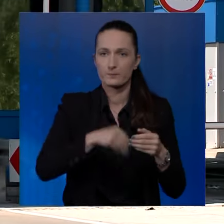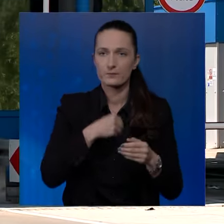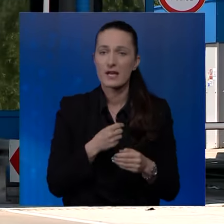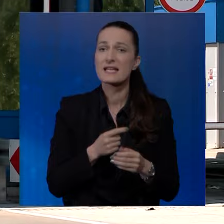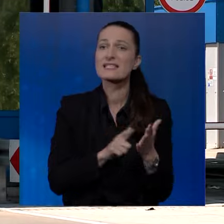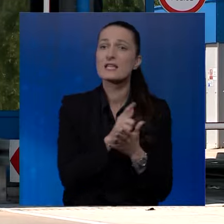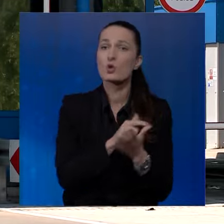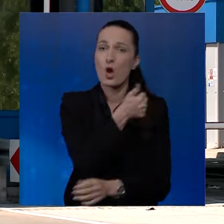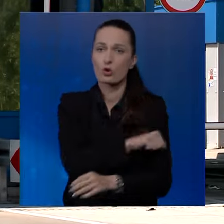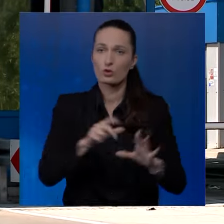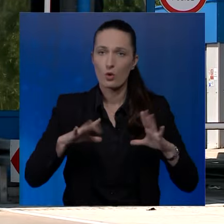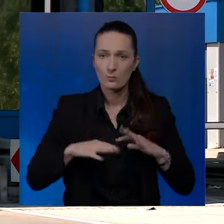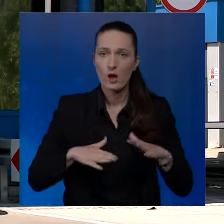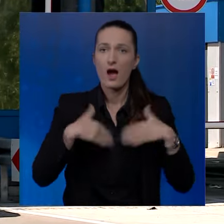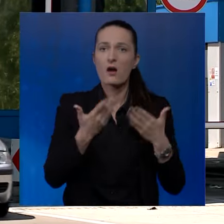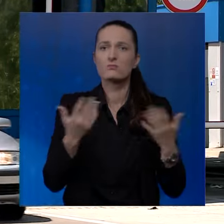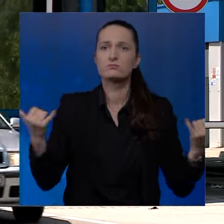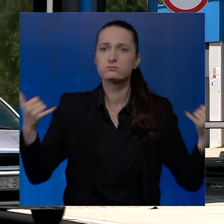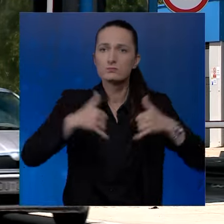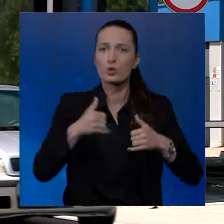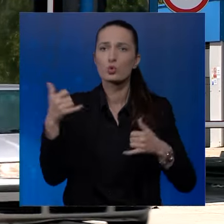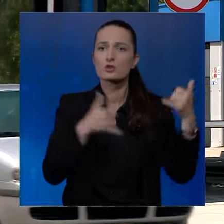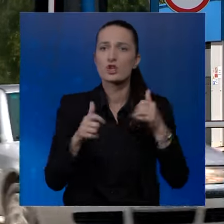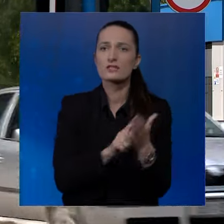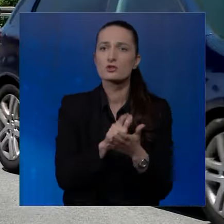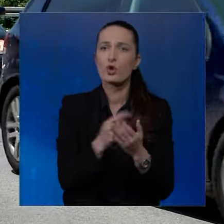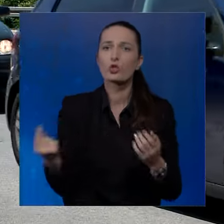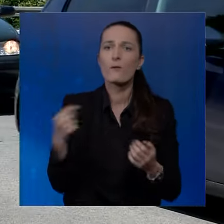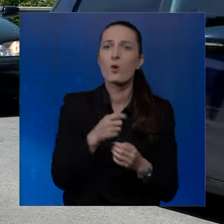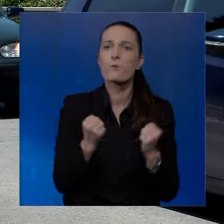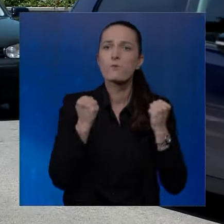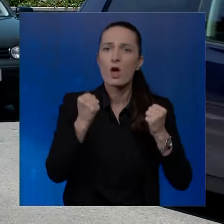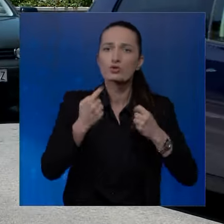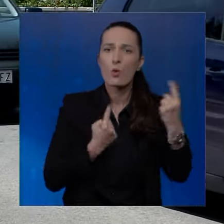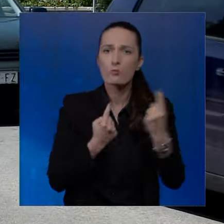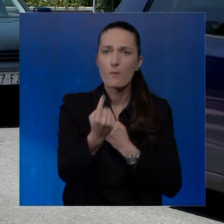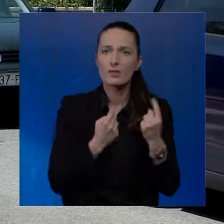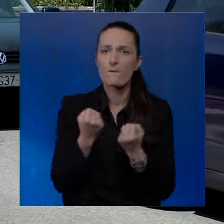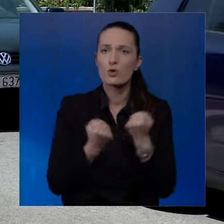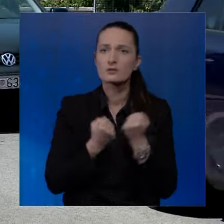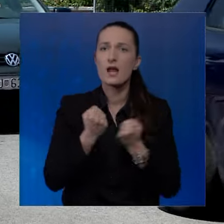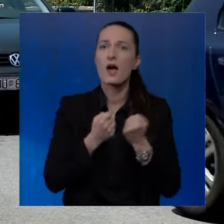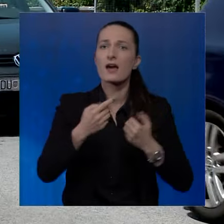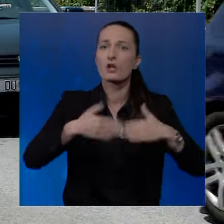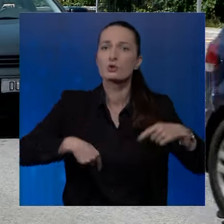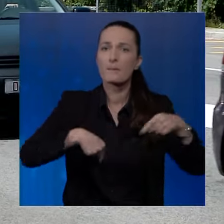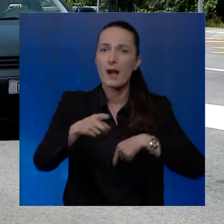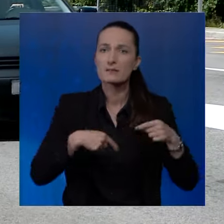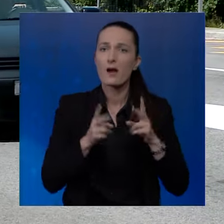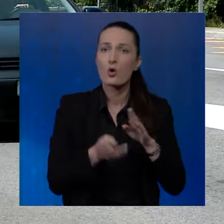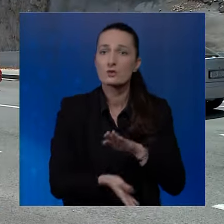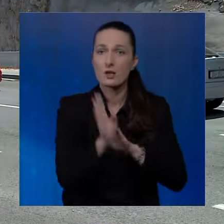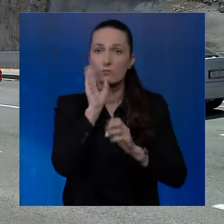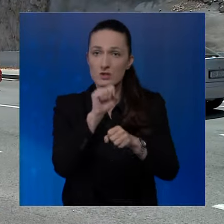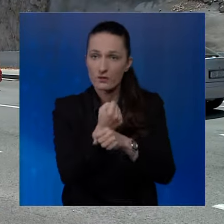Sezona je godišnjih odmora, a jek turističke sezone doveo i do pojačanog prometa vozila na graničnim prelazima kako na izlazu